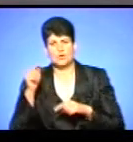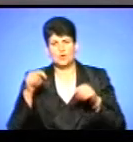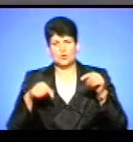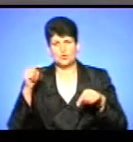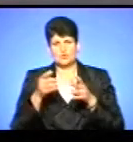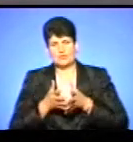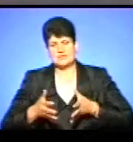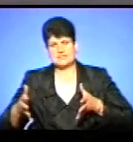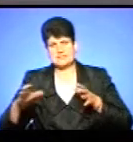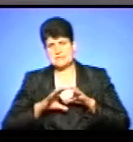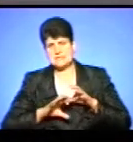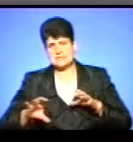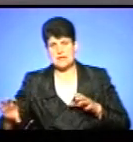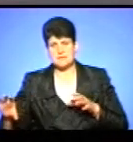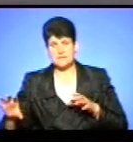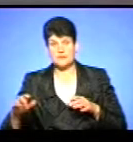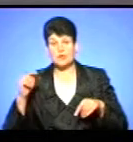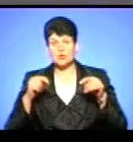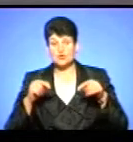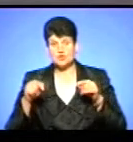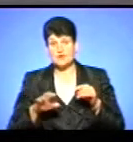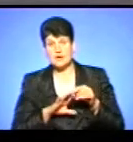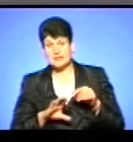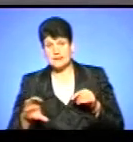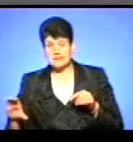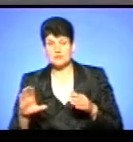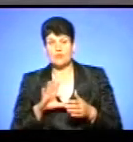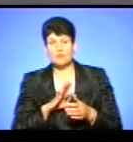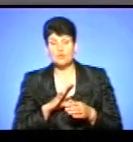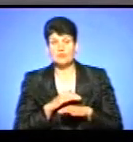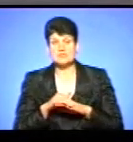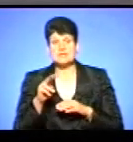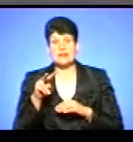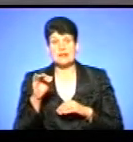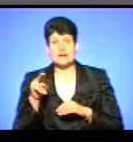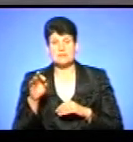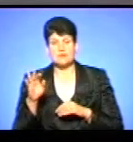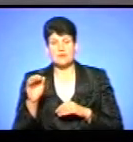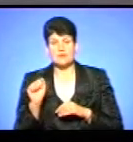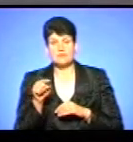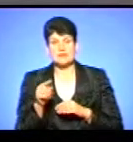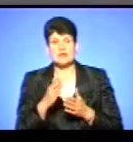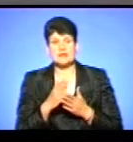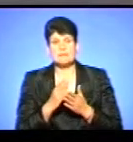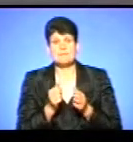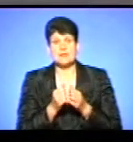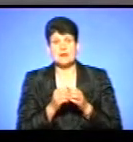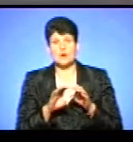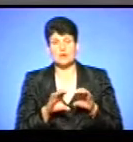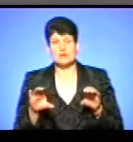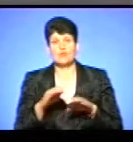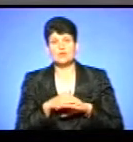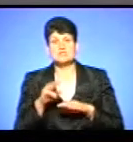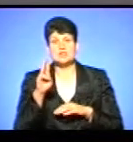каналізації. Саме та дощова каналізація, що йде по вулиці Липи, вона виходить біля колектора на вулиці